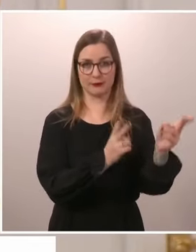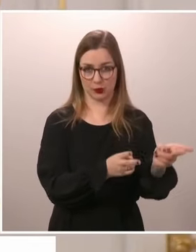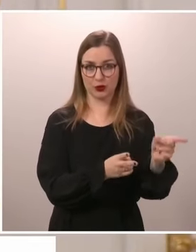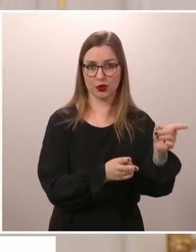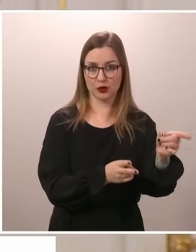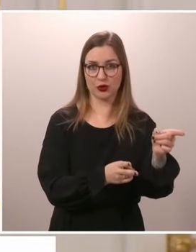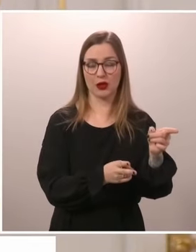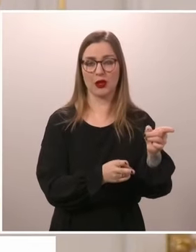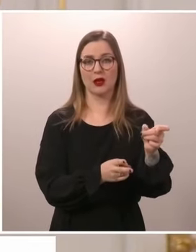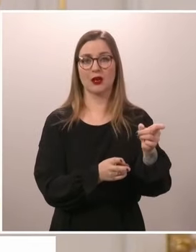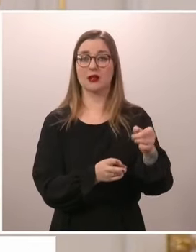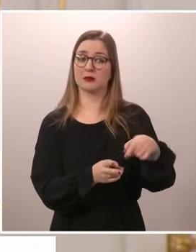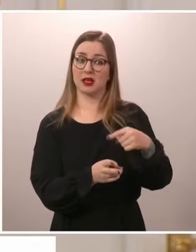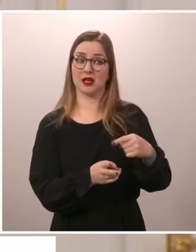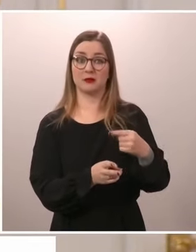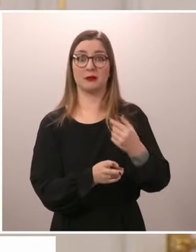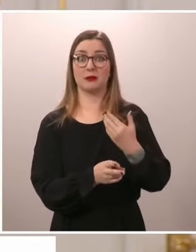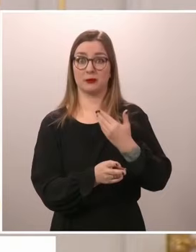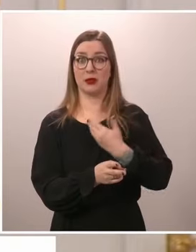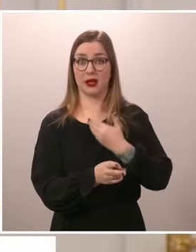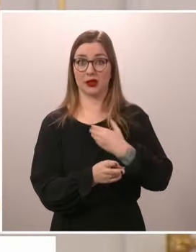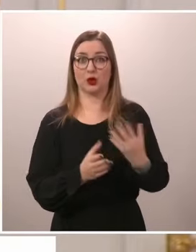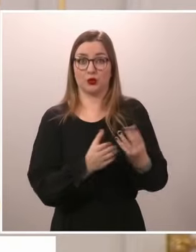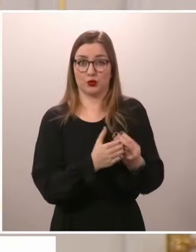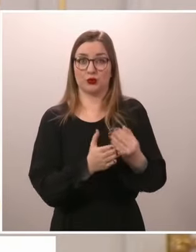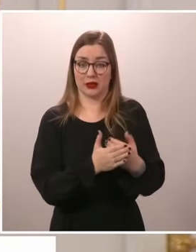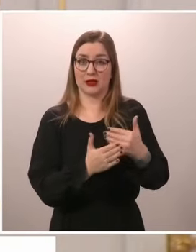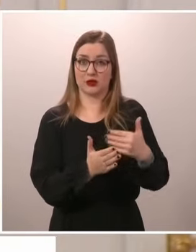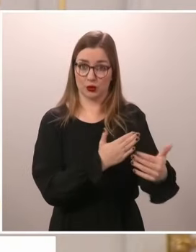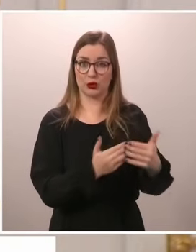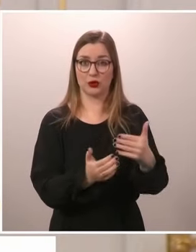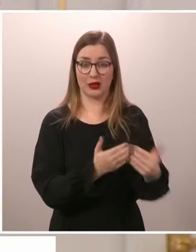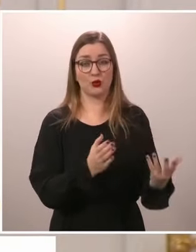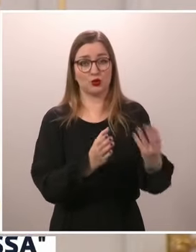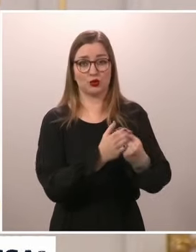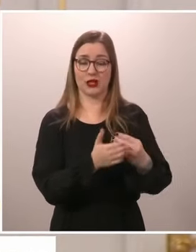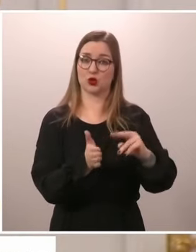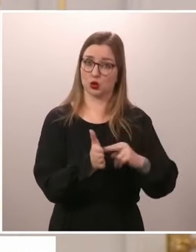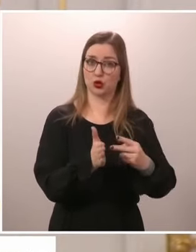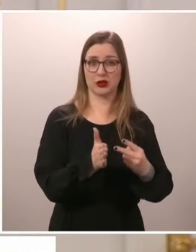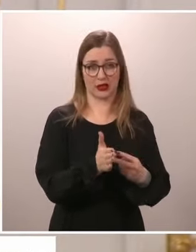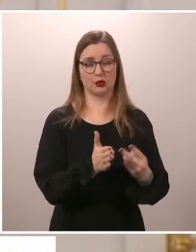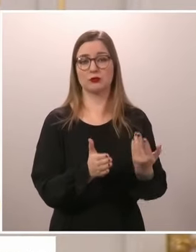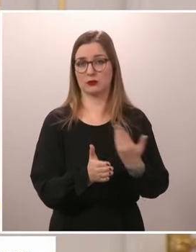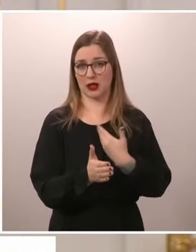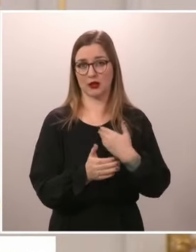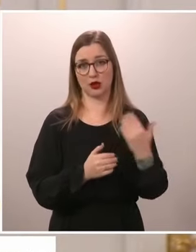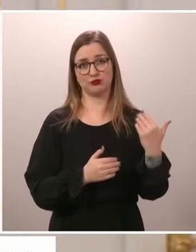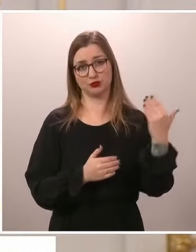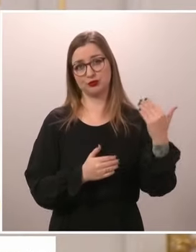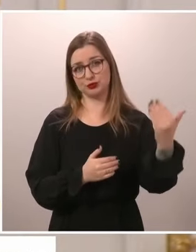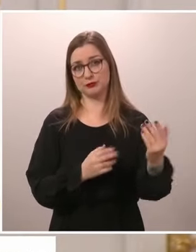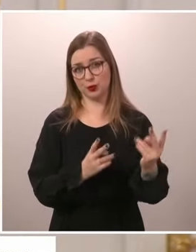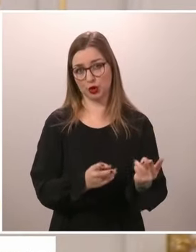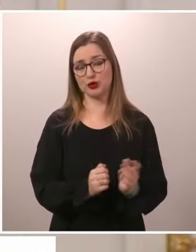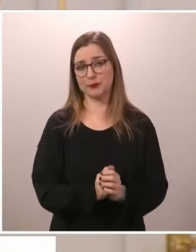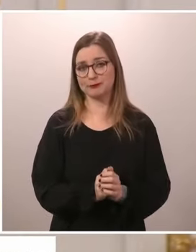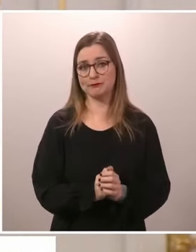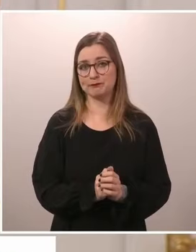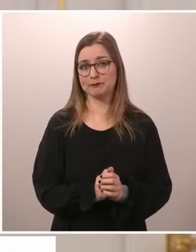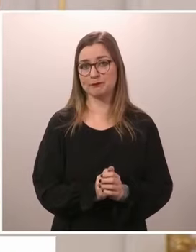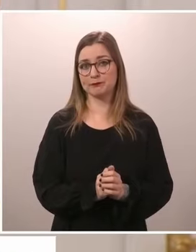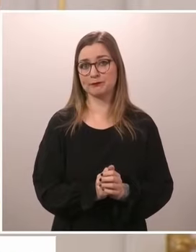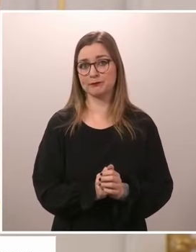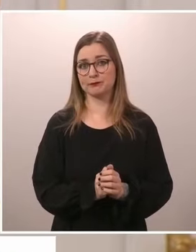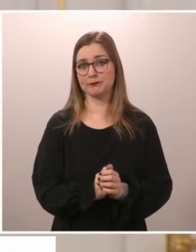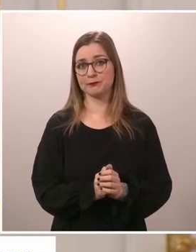tidigare. Den har ju varit nära den. Vi känner ju till. talar mycket i svenska offentligheten om det att Sverige var ju de facto medlem i NATO-medlemskap 4.4